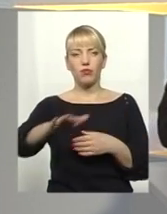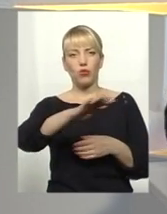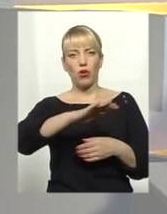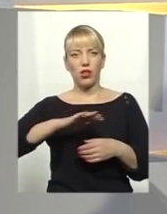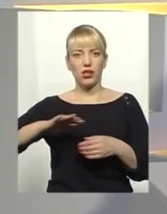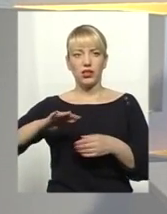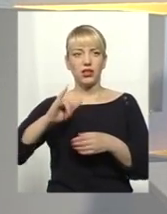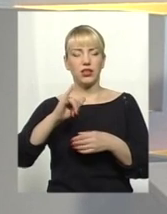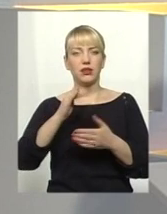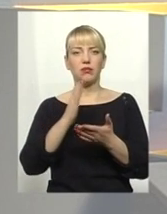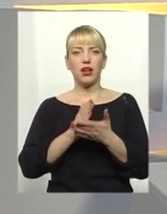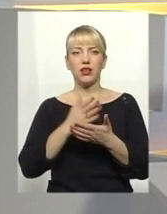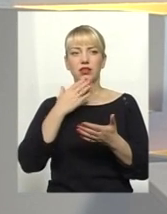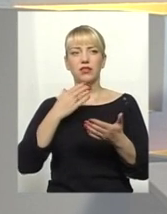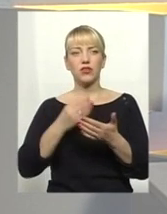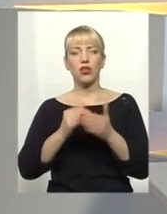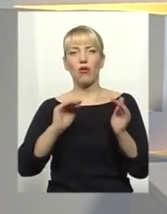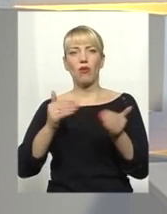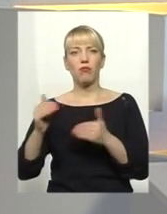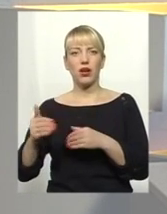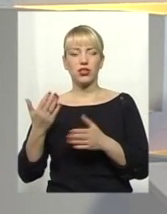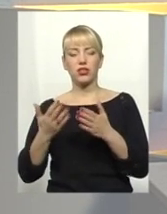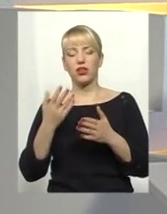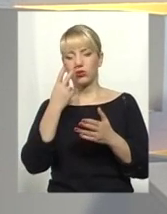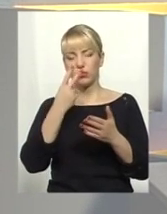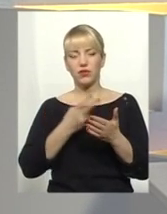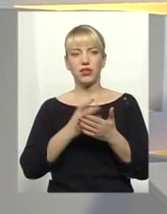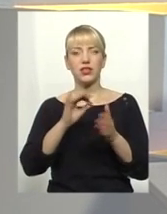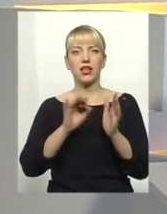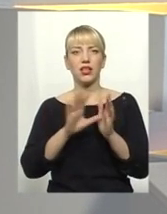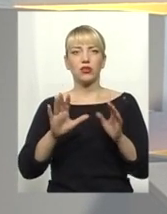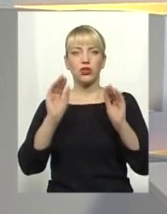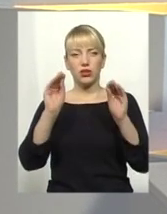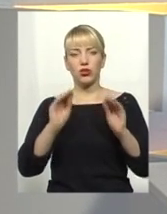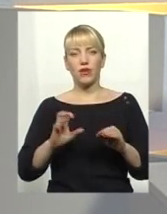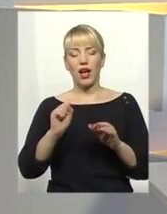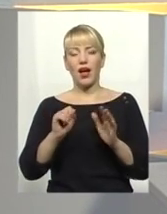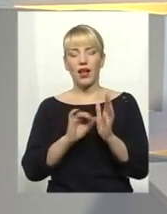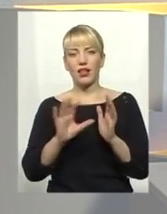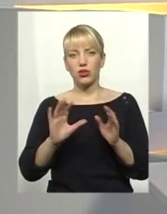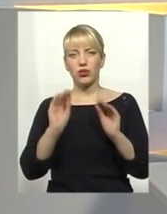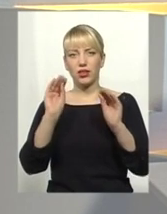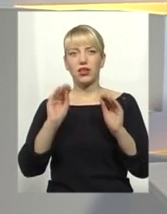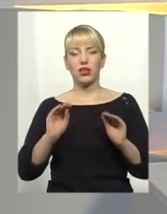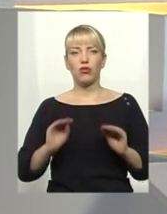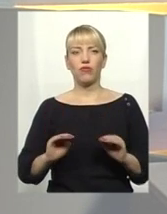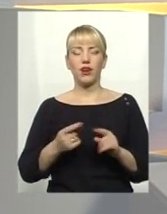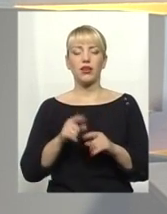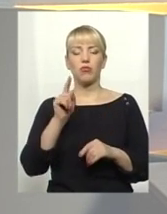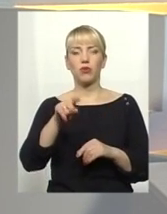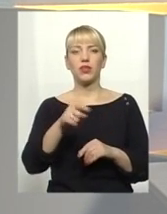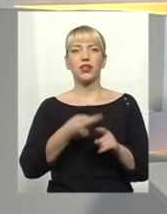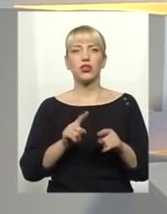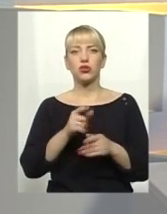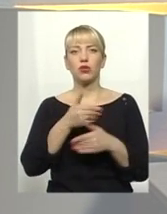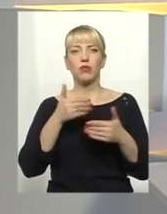мало певні обмеження, якщо його порівнювати з електронним декларуванням. А електронне декларування, попри те, що